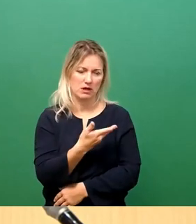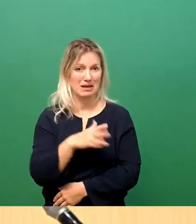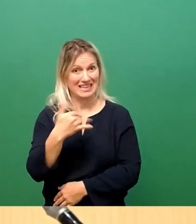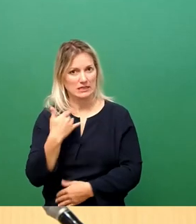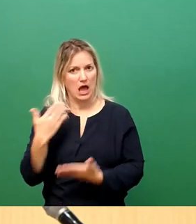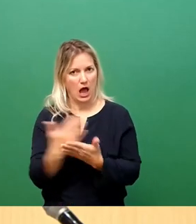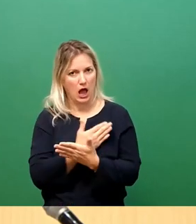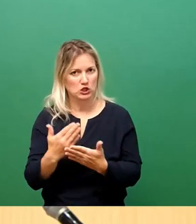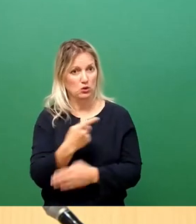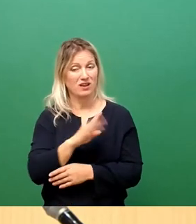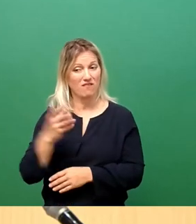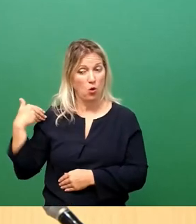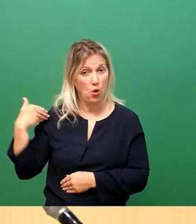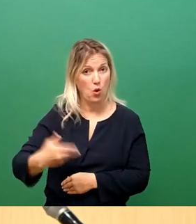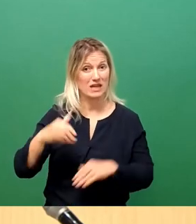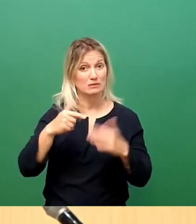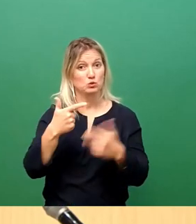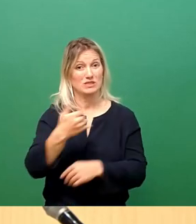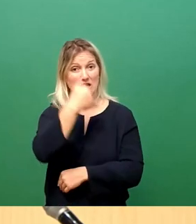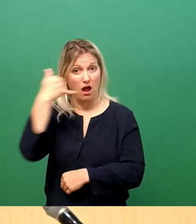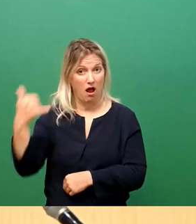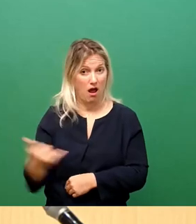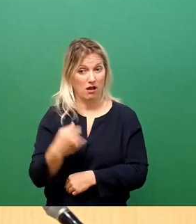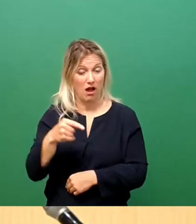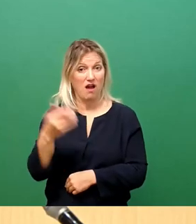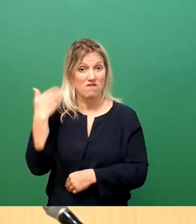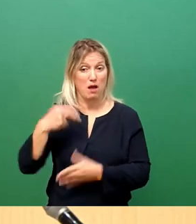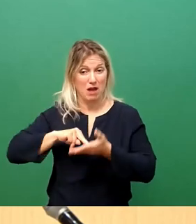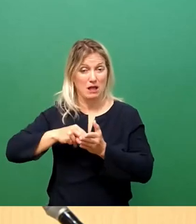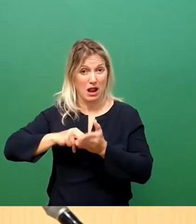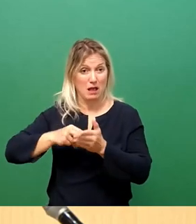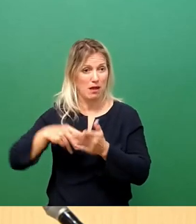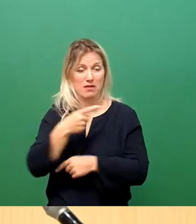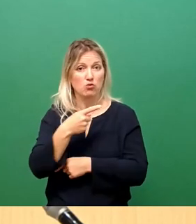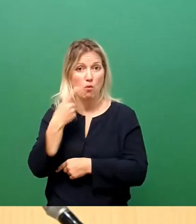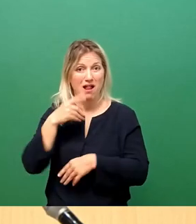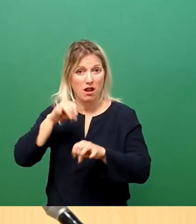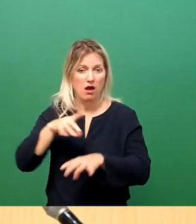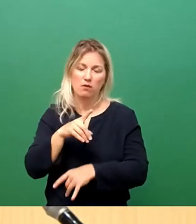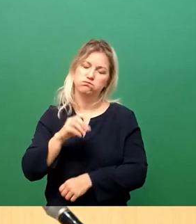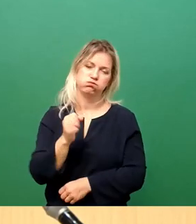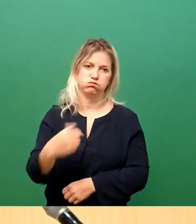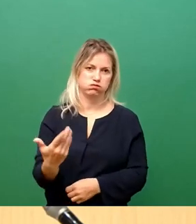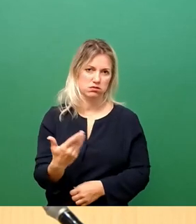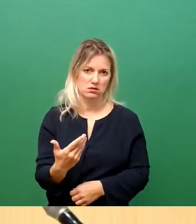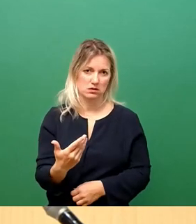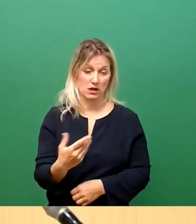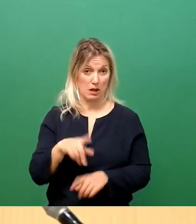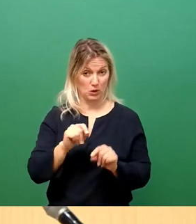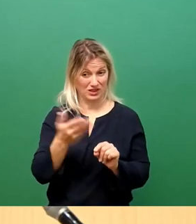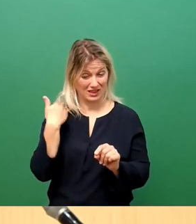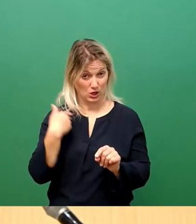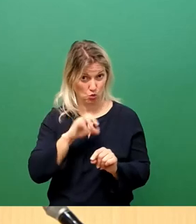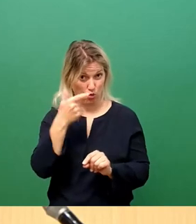27 Jahre Planung obsolet machen, wäre ein fatales Signal an die Stadtgesellschaft. Nach dem Königsufer wäre es dann ein weiterer Fall, in dem der Stadtrat